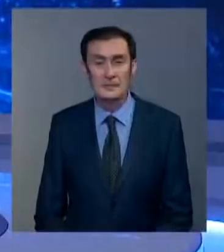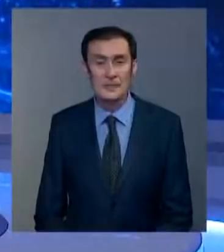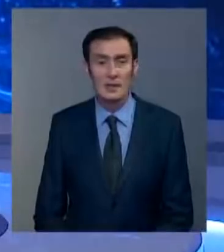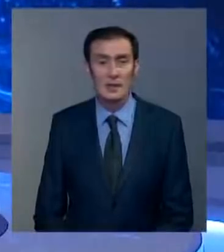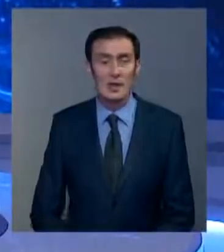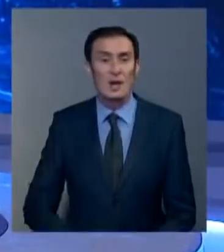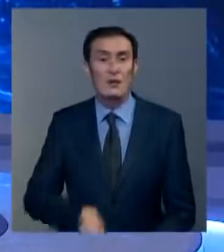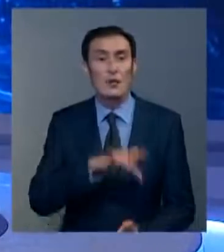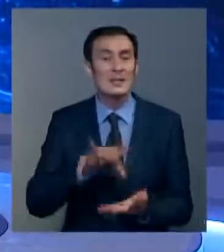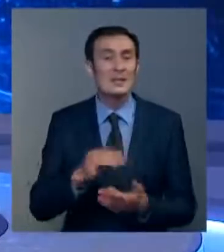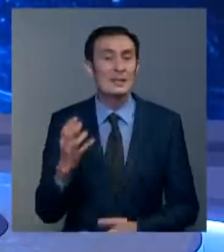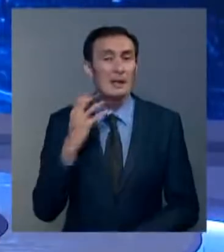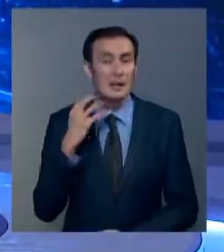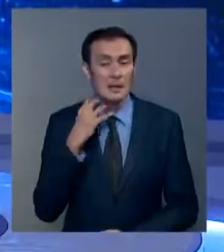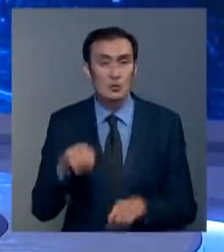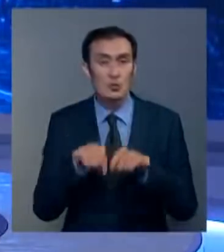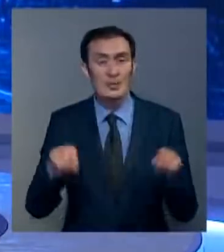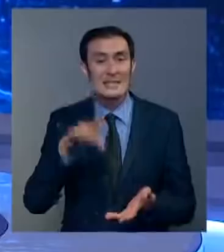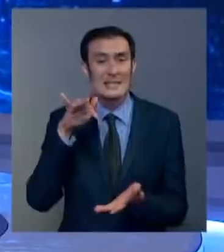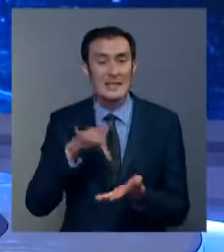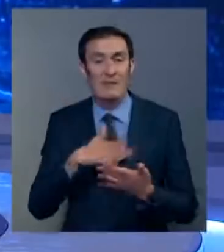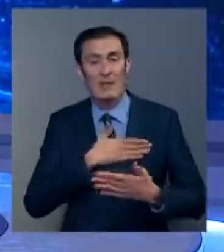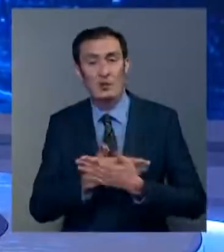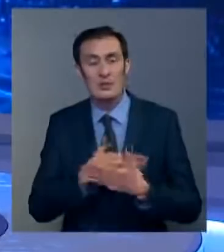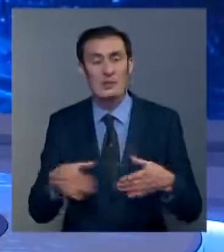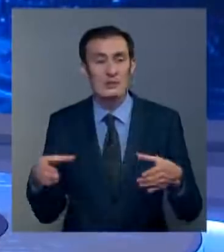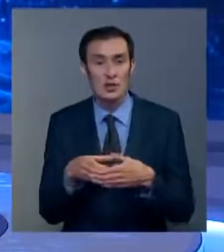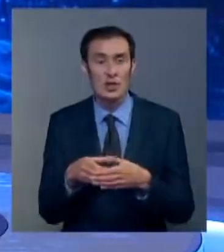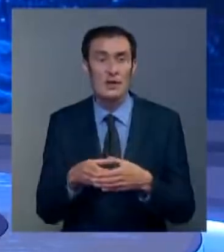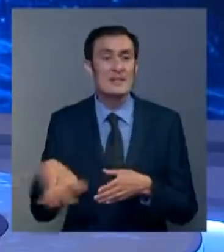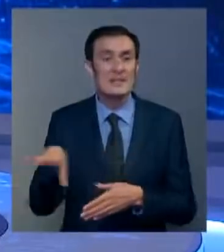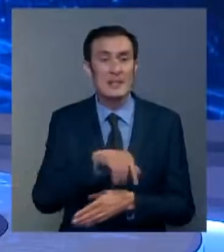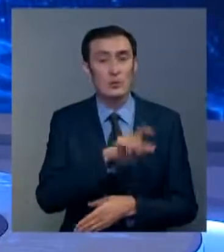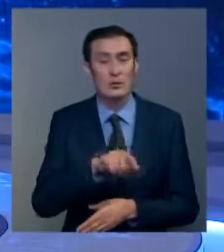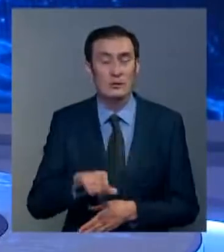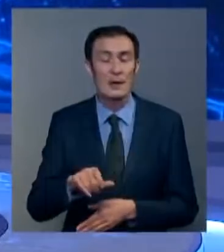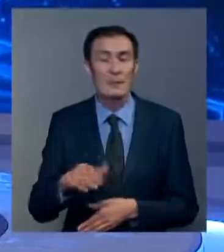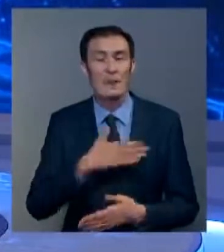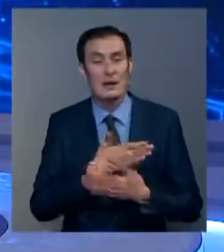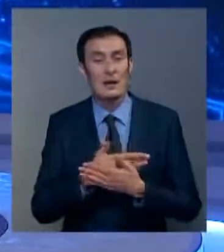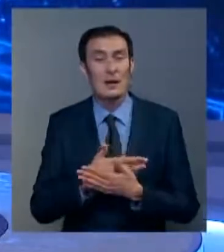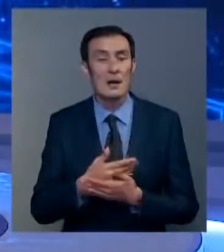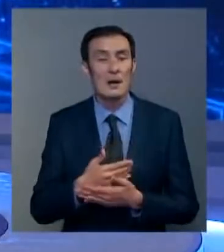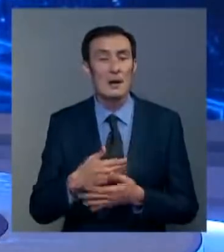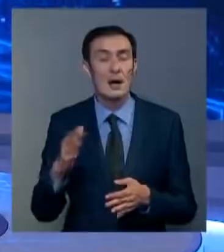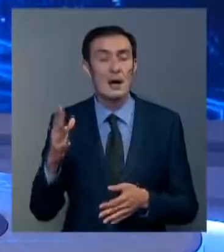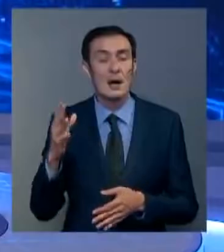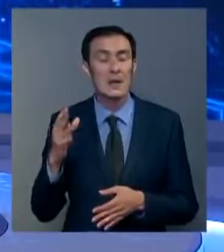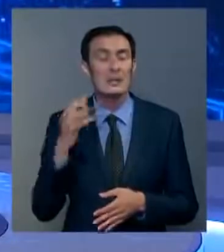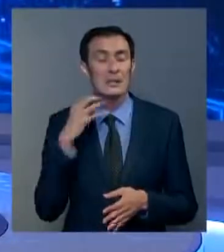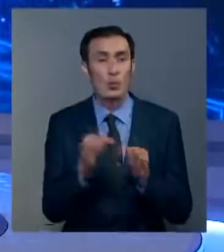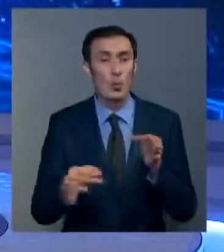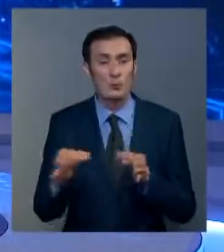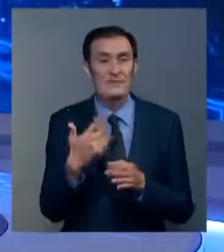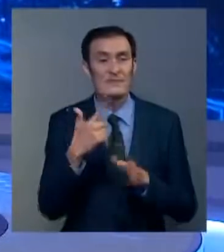В Казаларде создан Центр волонтерского движения, который объединит под своим крылом всех добровольцев приорали. Его работа будет построена на семи